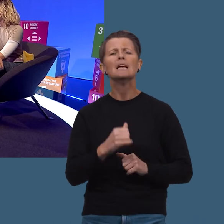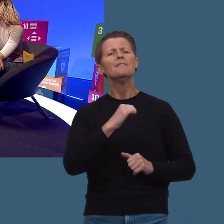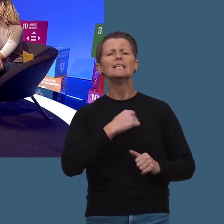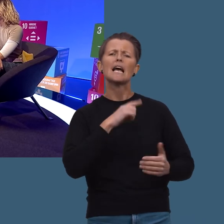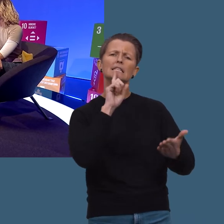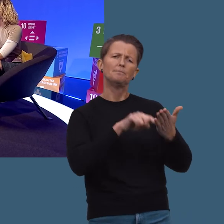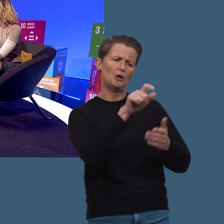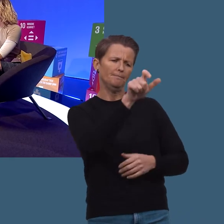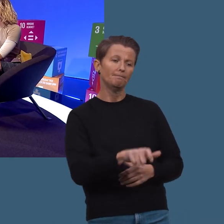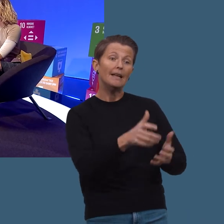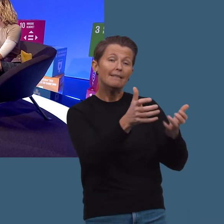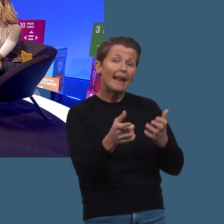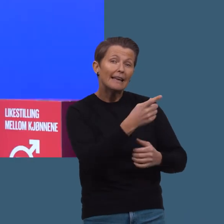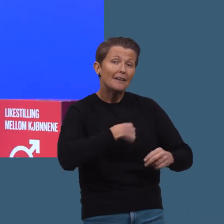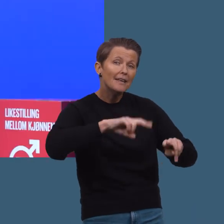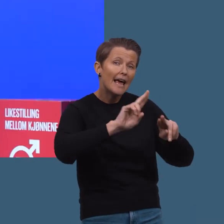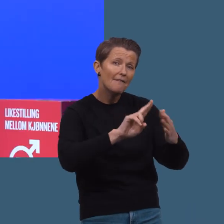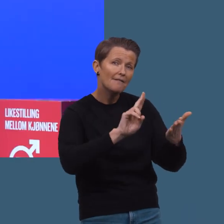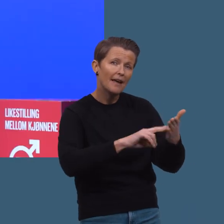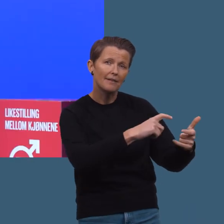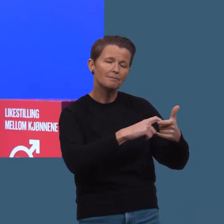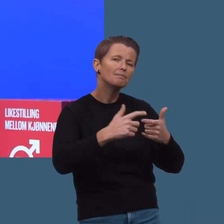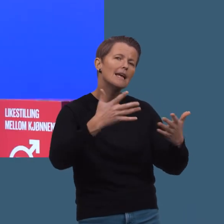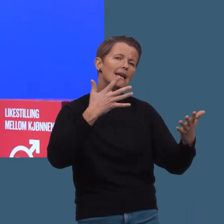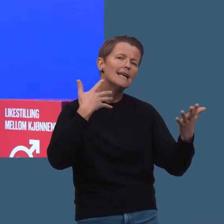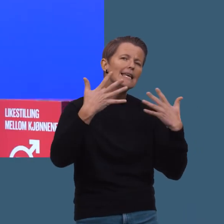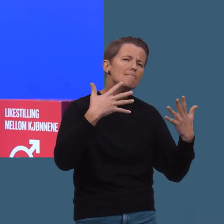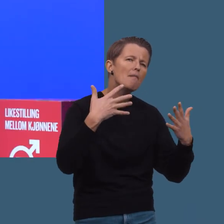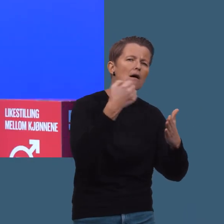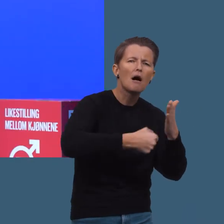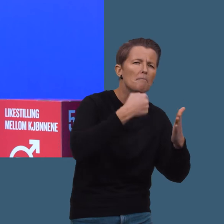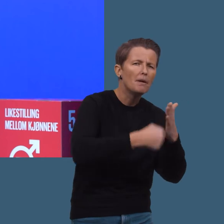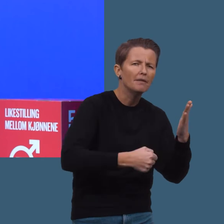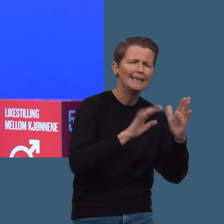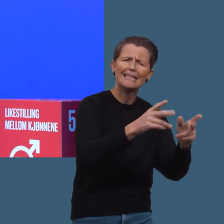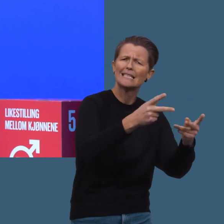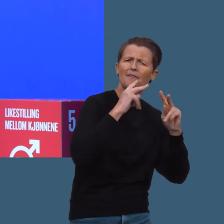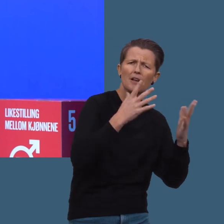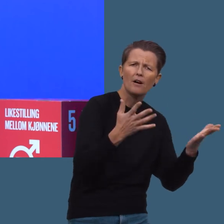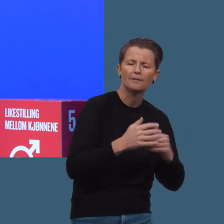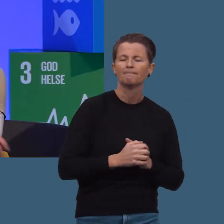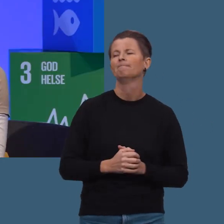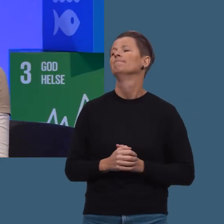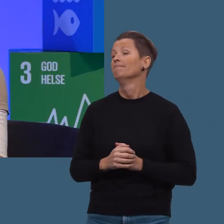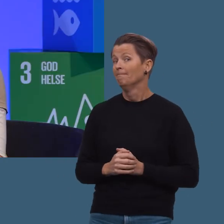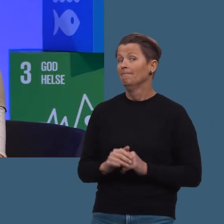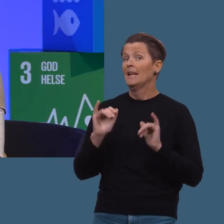Hvis jeg stiller deg spørsmålet om vi trenger FN i klimakampen, hva svarer du da?